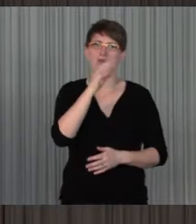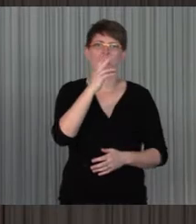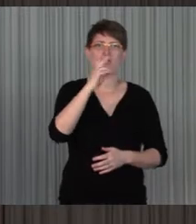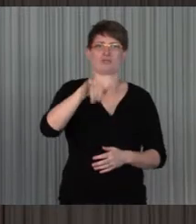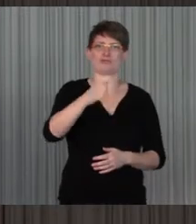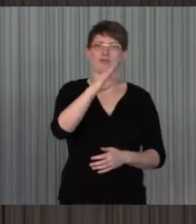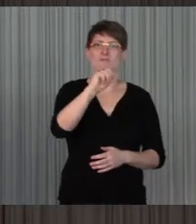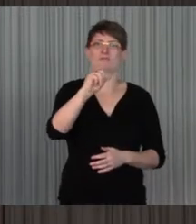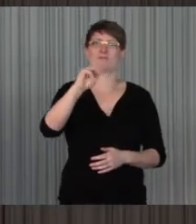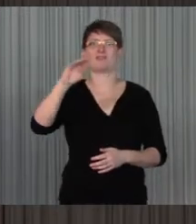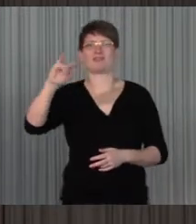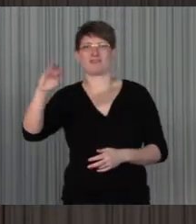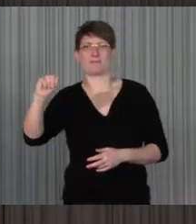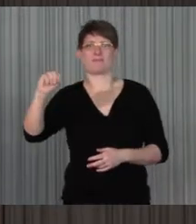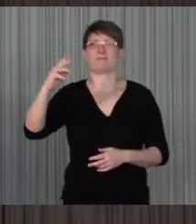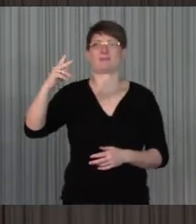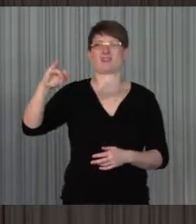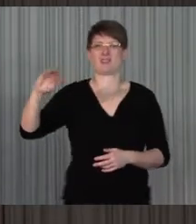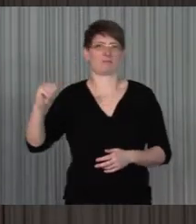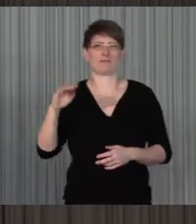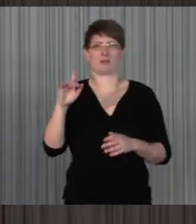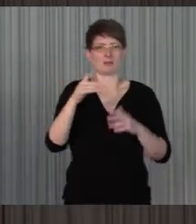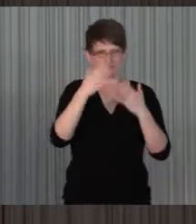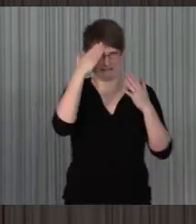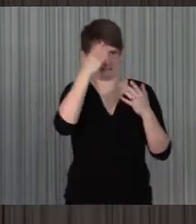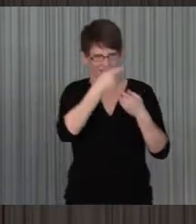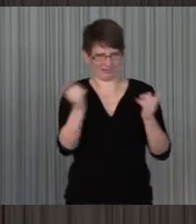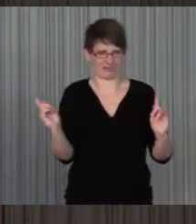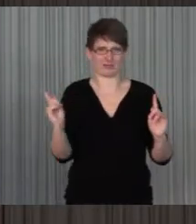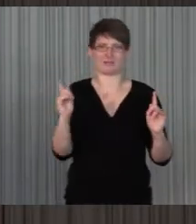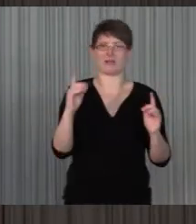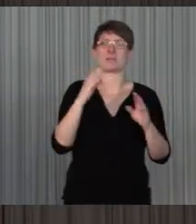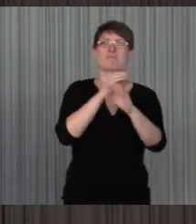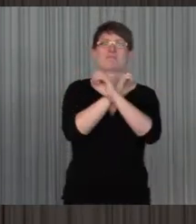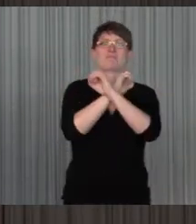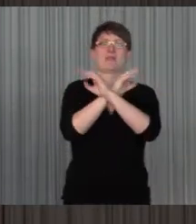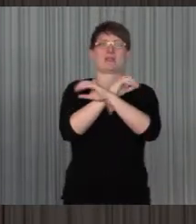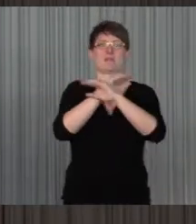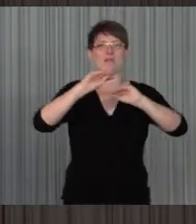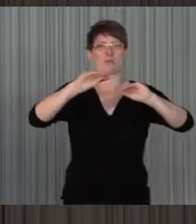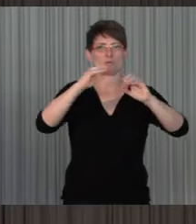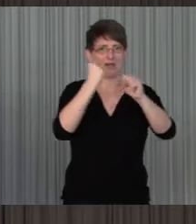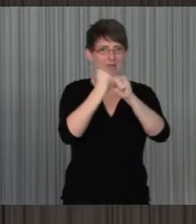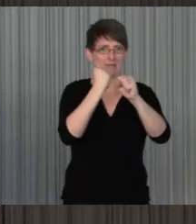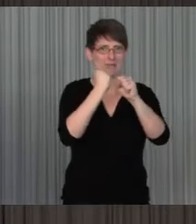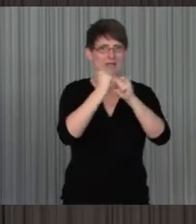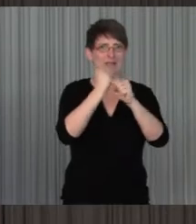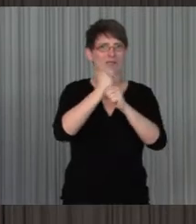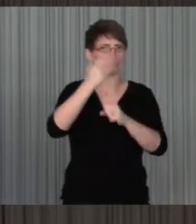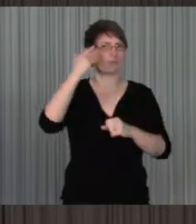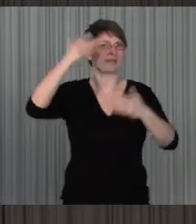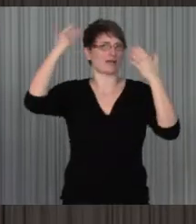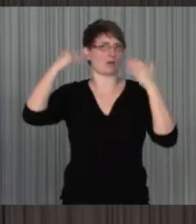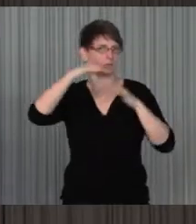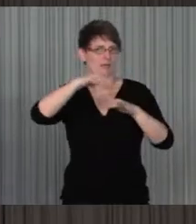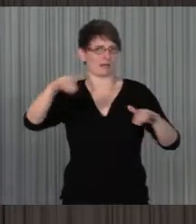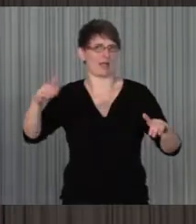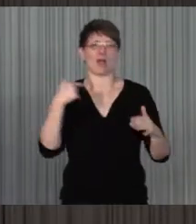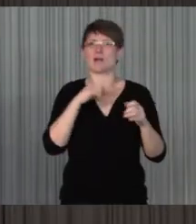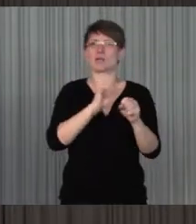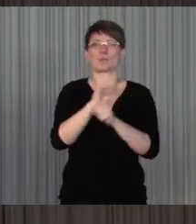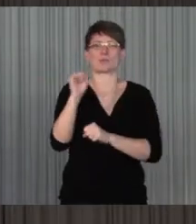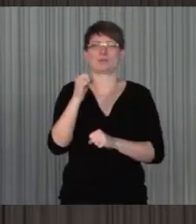Kim und Film und sowas kennt sie natürlich nicht alles, wenn sie in der Universität arbeiten leben können, sitzen ja noch,